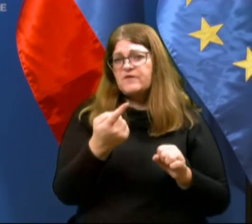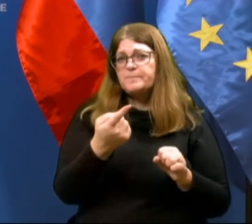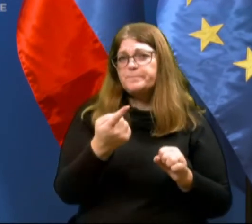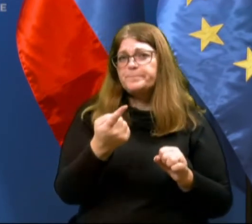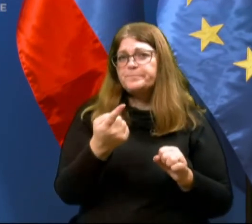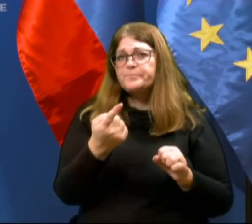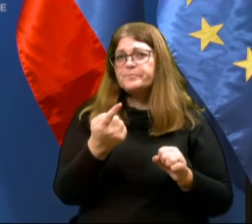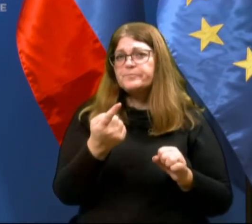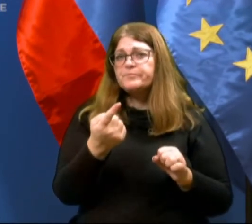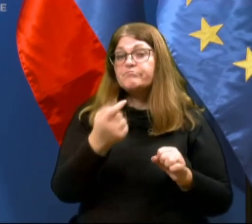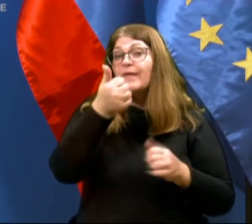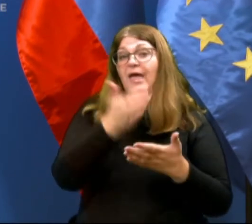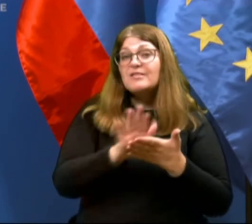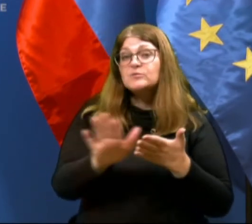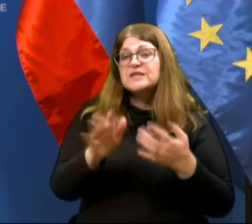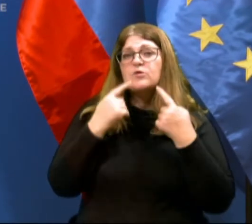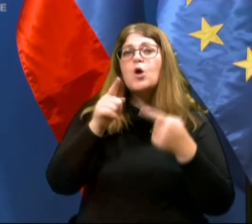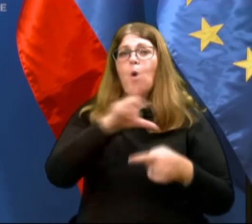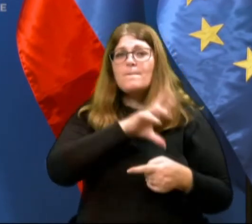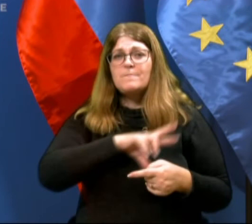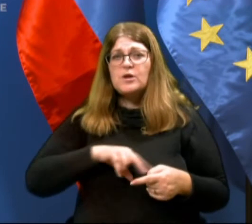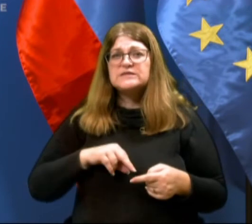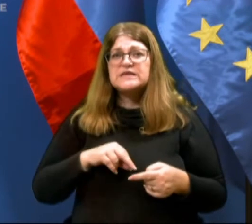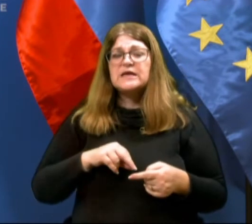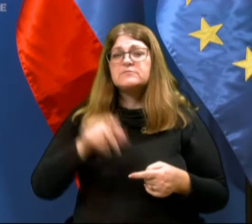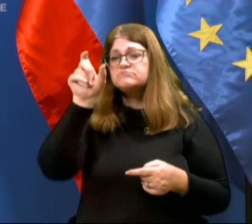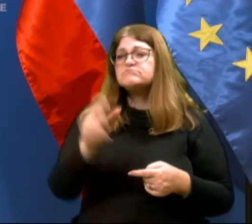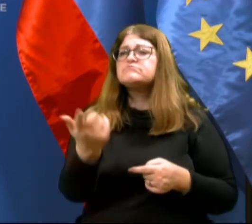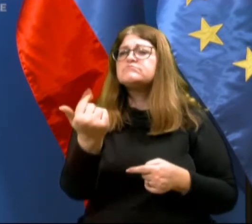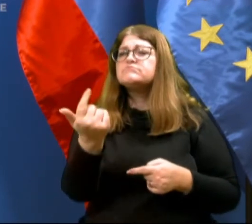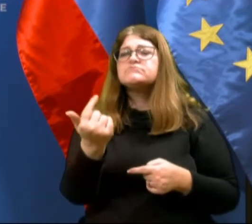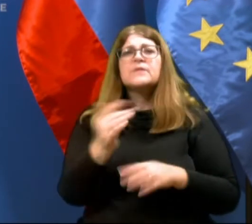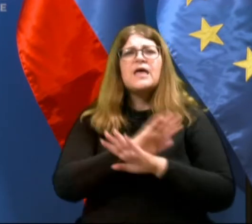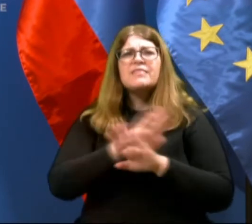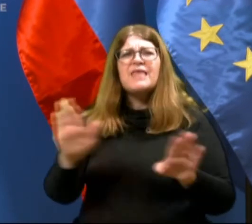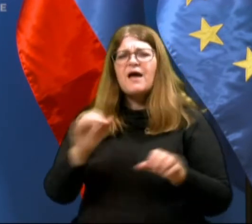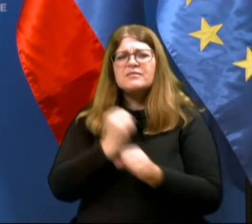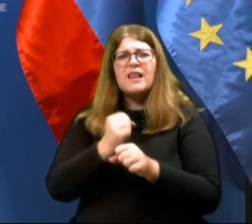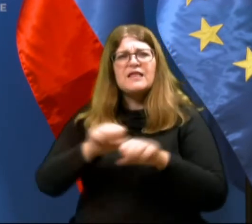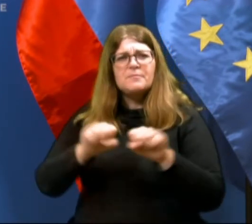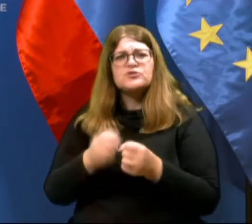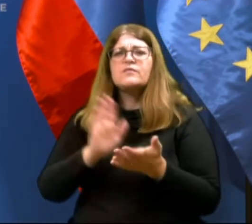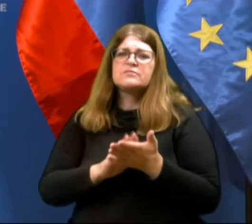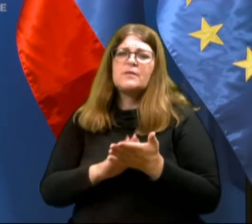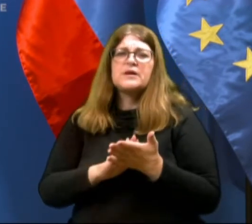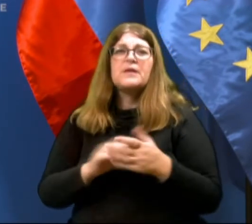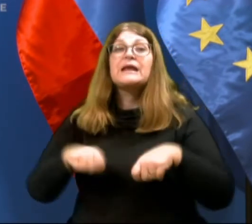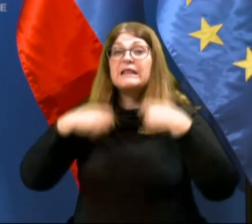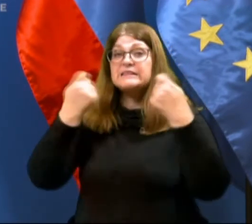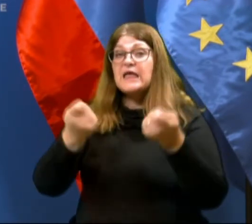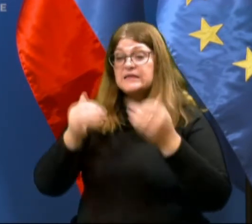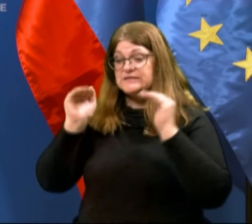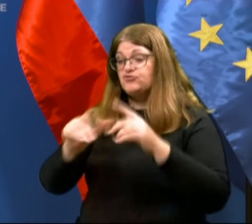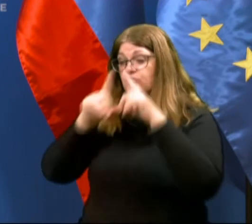enostavno je povedano, ko policist osebe zahteva, da preneha s prekrškom, najsi na primer, nadane